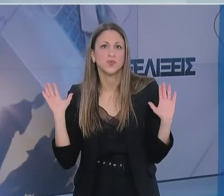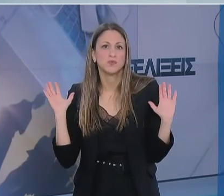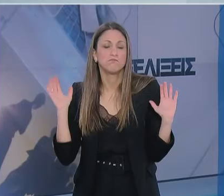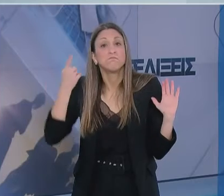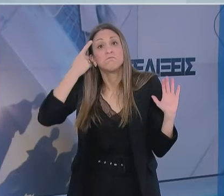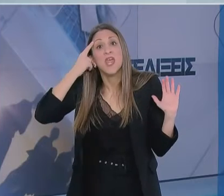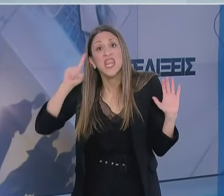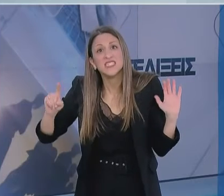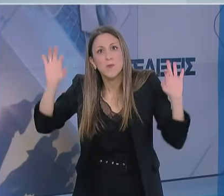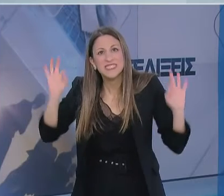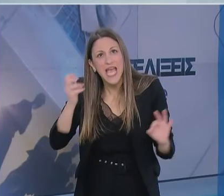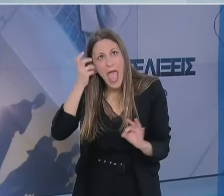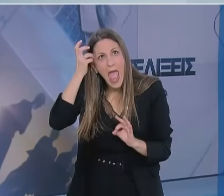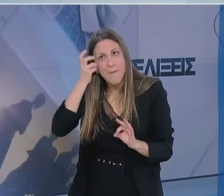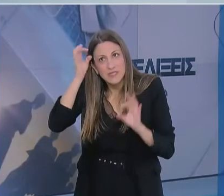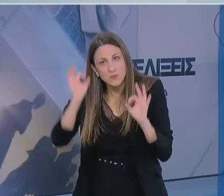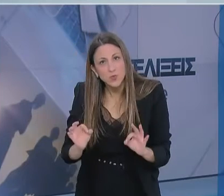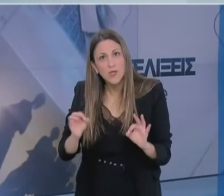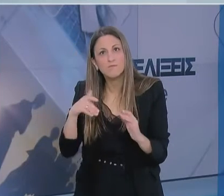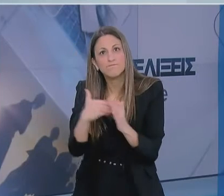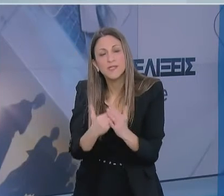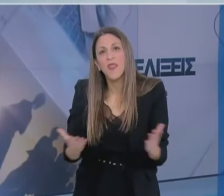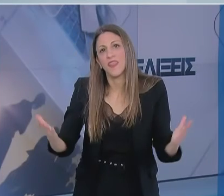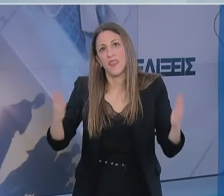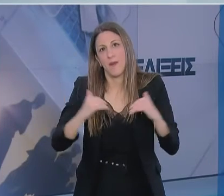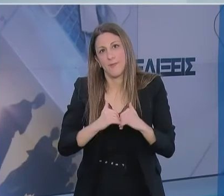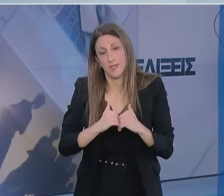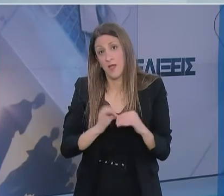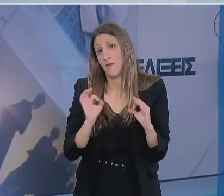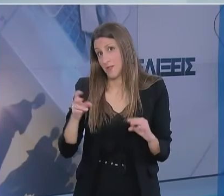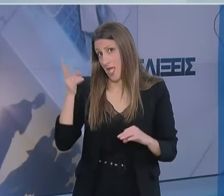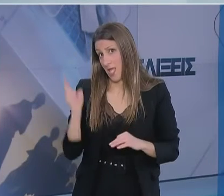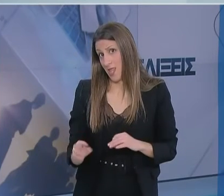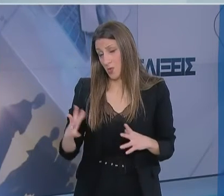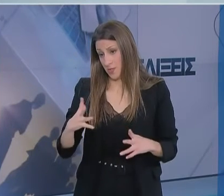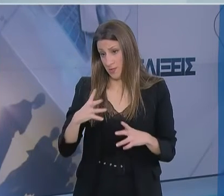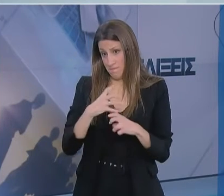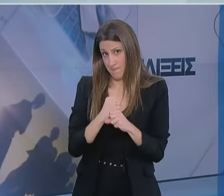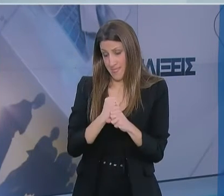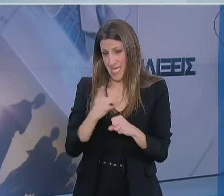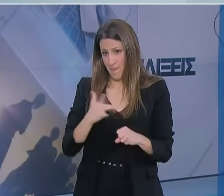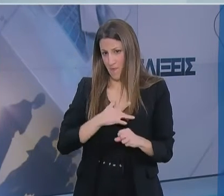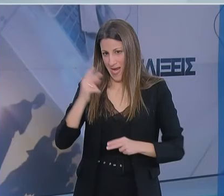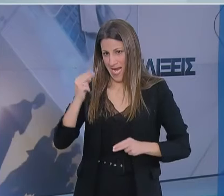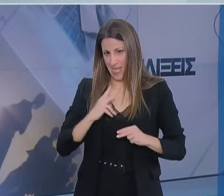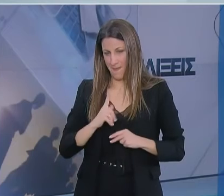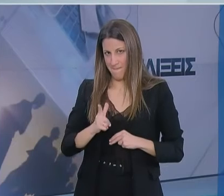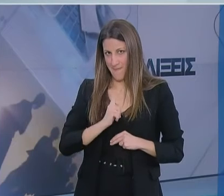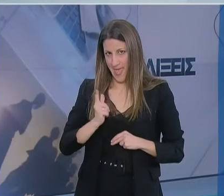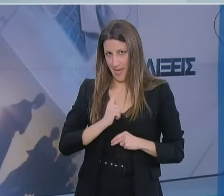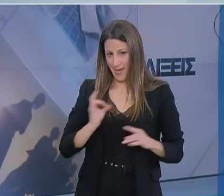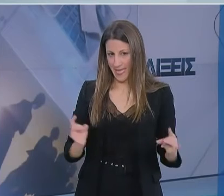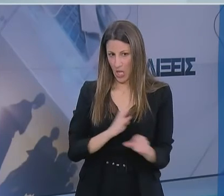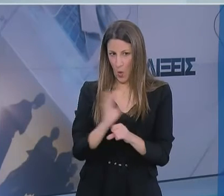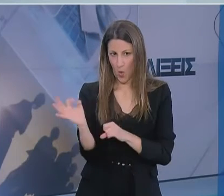Δεν μπορούμε να το εξηγήσουμε σαφώς επιστημονικά αυτή τη στιγμή. Φυσικά έχει τον κίνδυνο του rebound όταν τελειώσει η επιδημία. Αλλά δεν φαίνεται να ισχύει